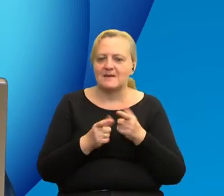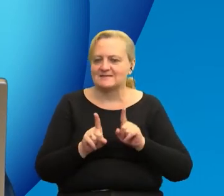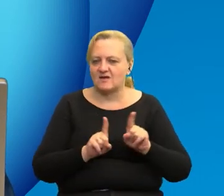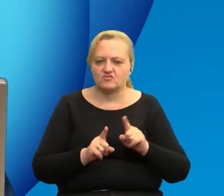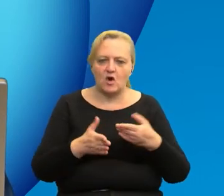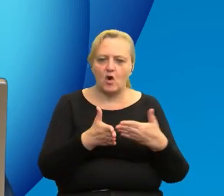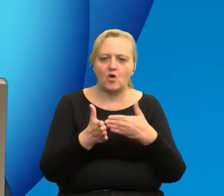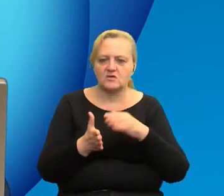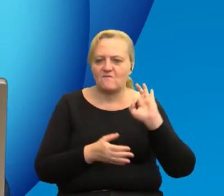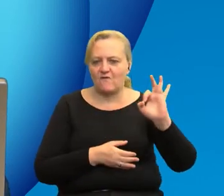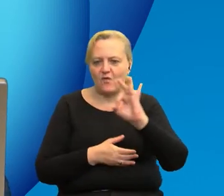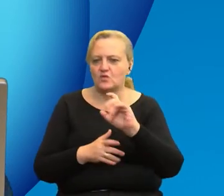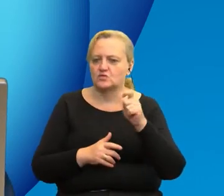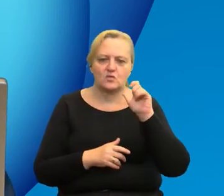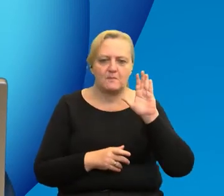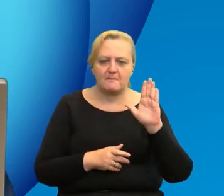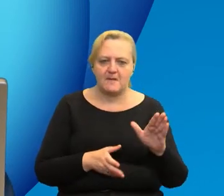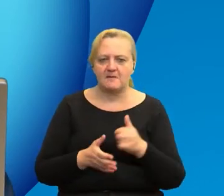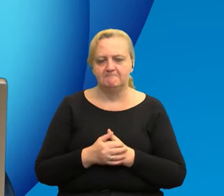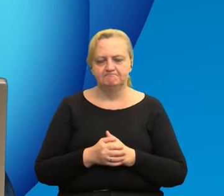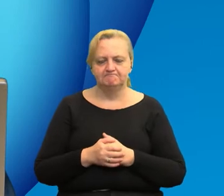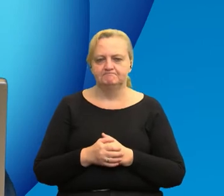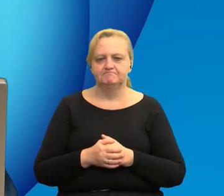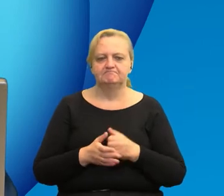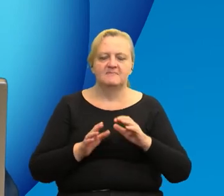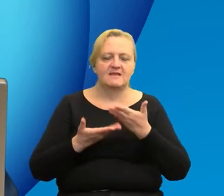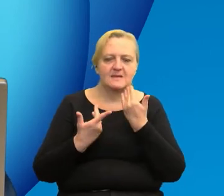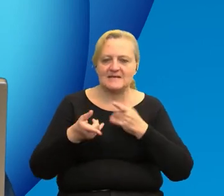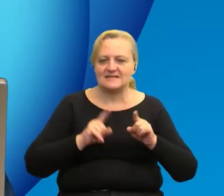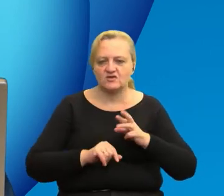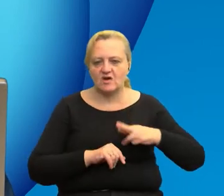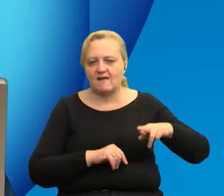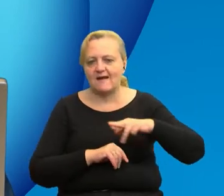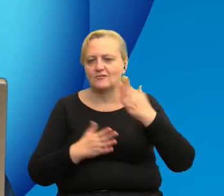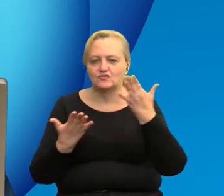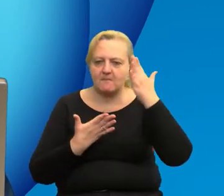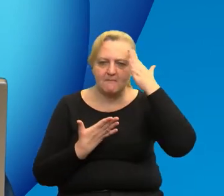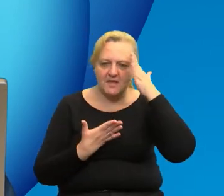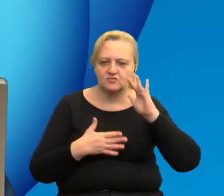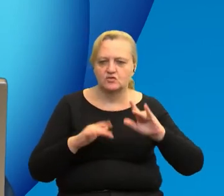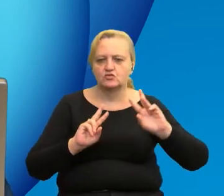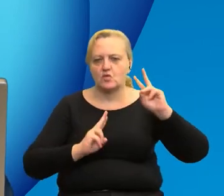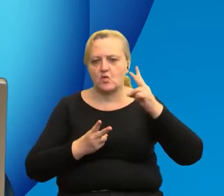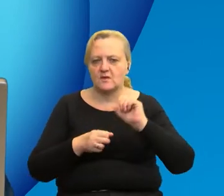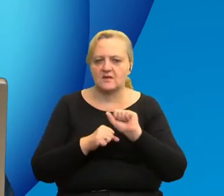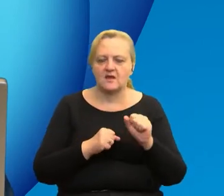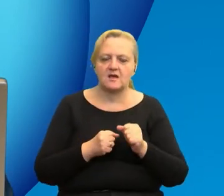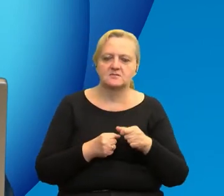na ograniczenia danej osoby, czy bez względu na region, z którego ewentualnie mają pochodzić